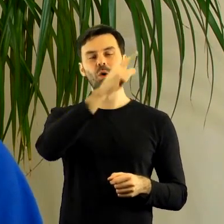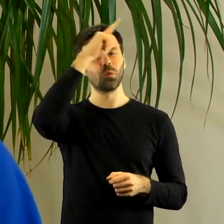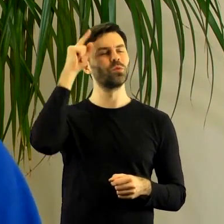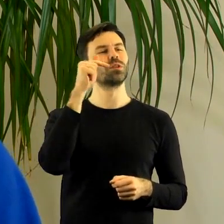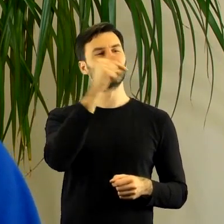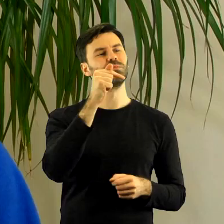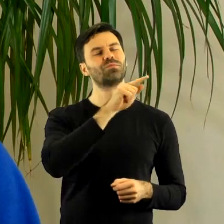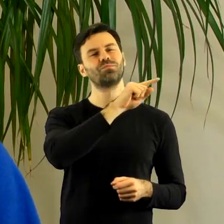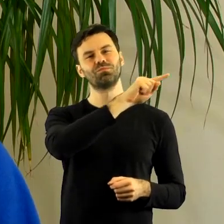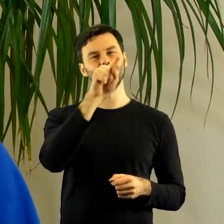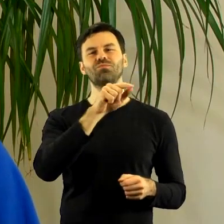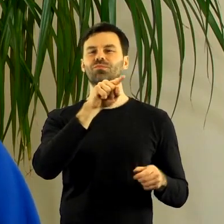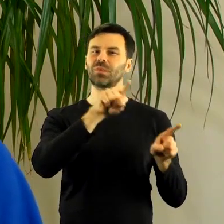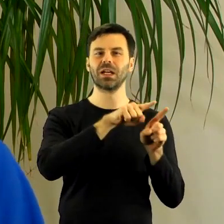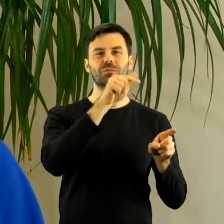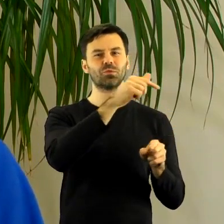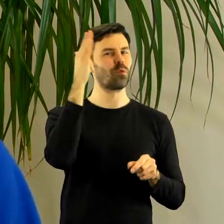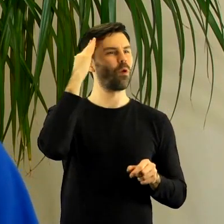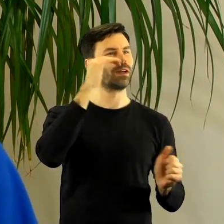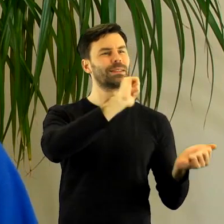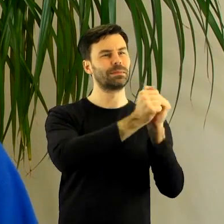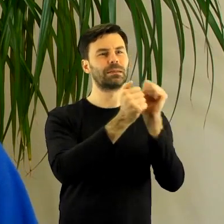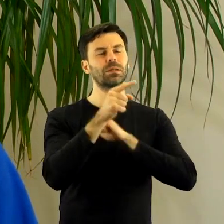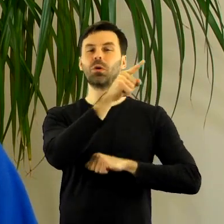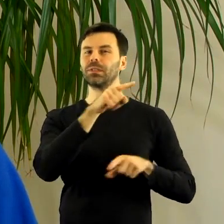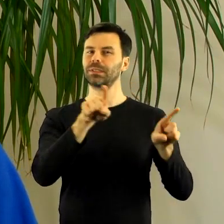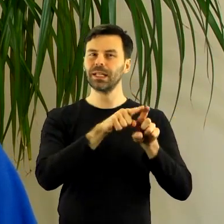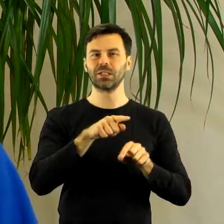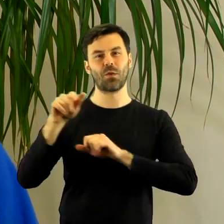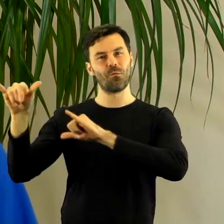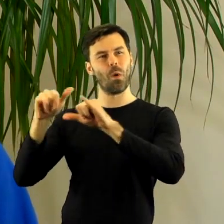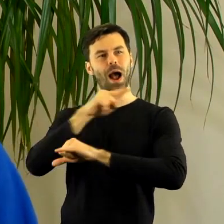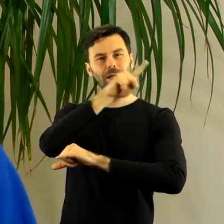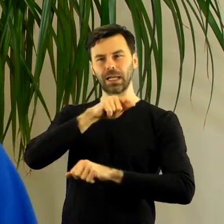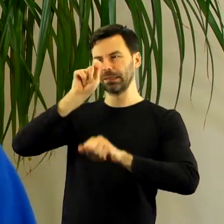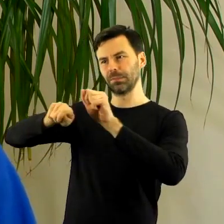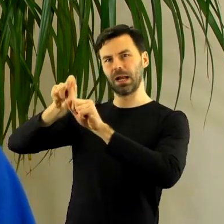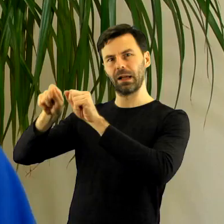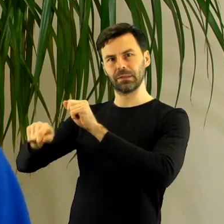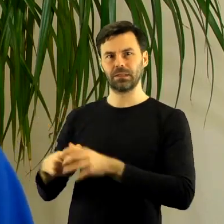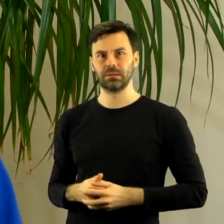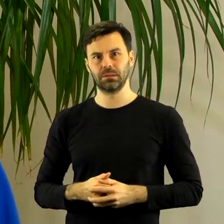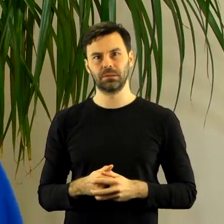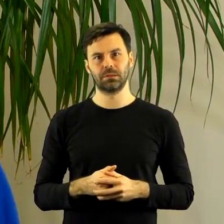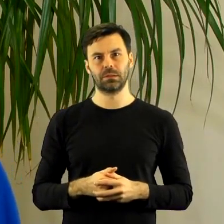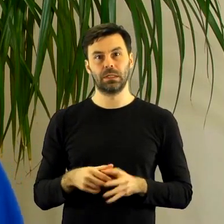nawet na takiej niwie razem z mieszkańcami w taki sposób,